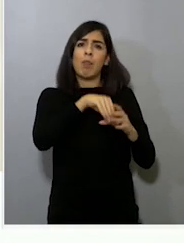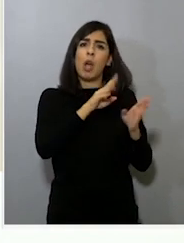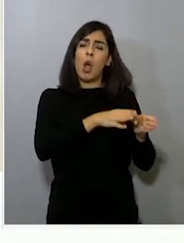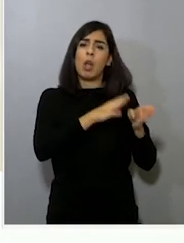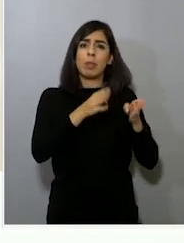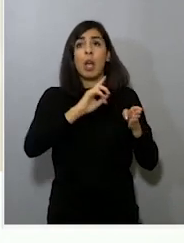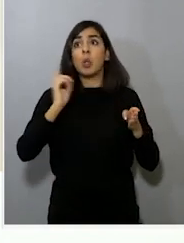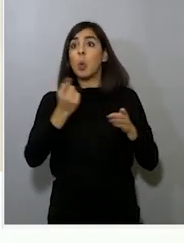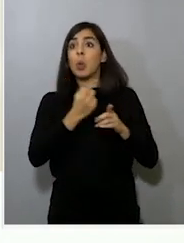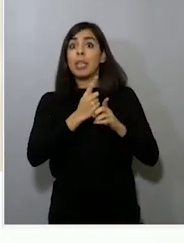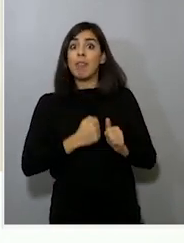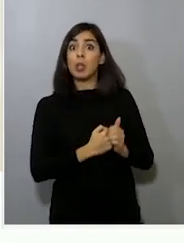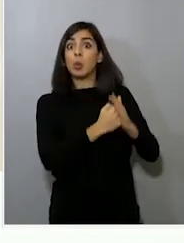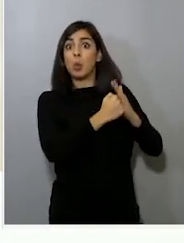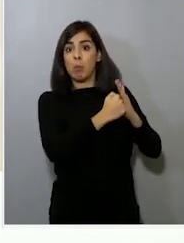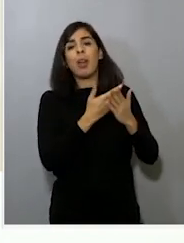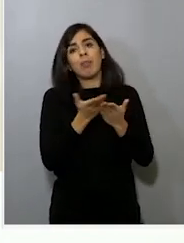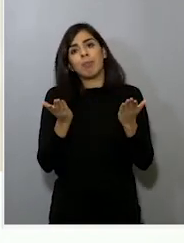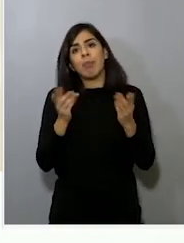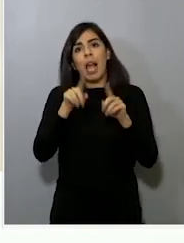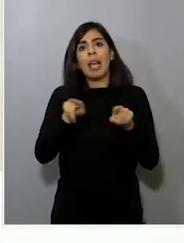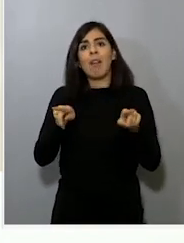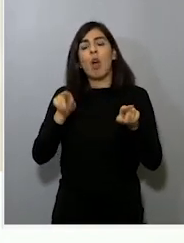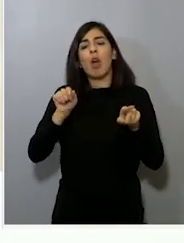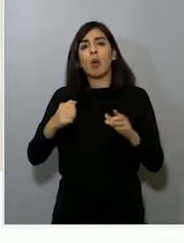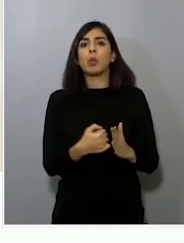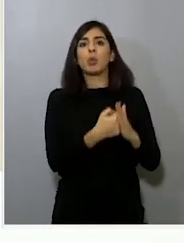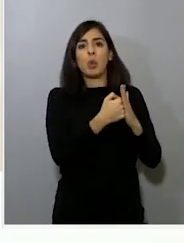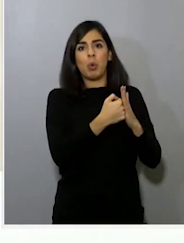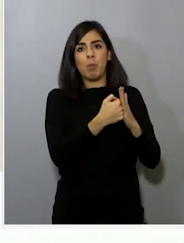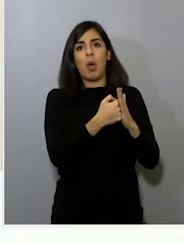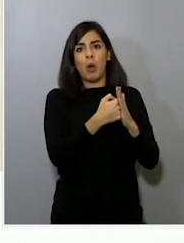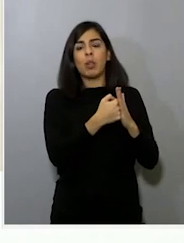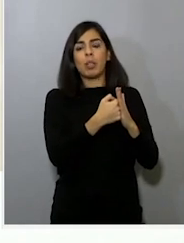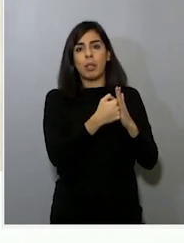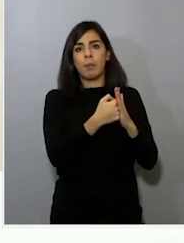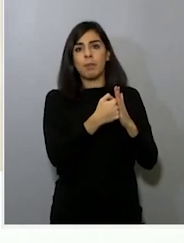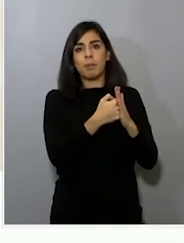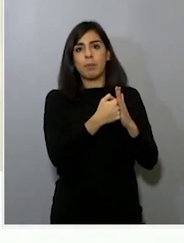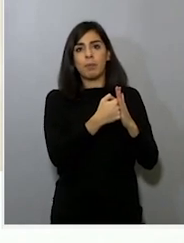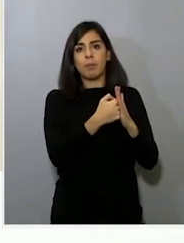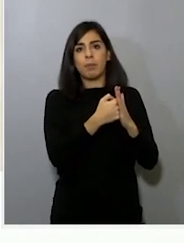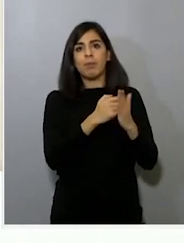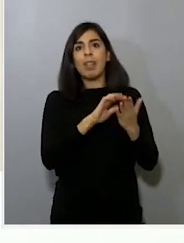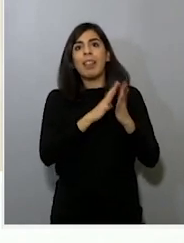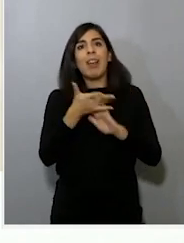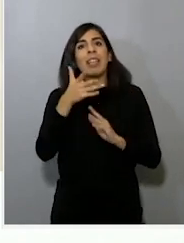per aiutare a innalzare l'efficienza e l'efficacia di questa campagna.